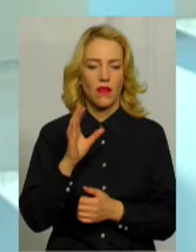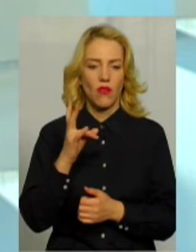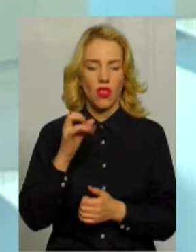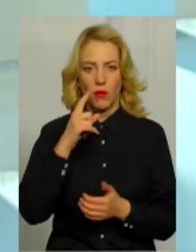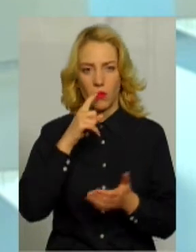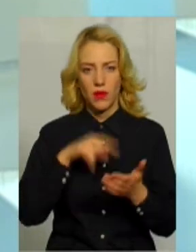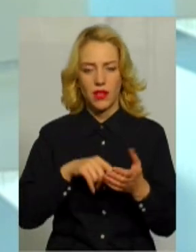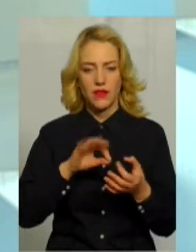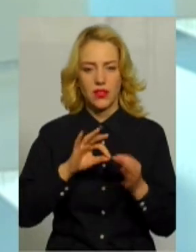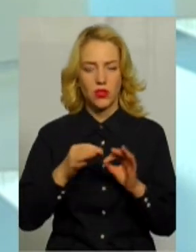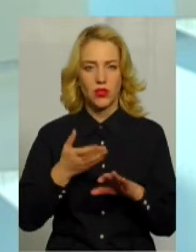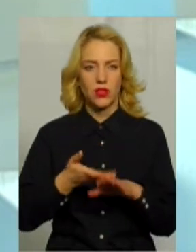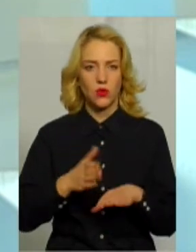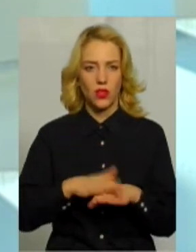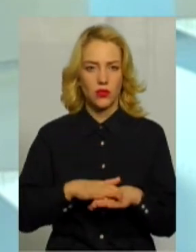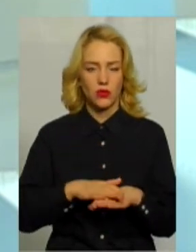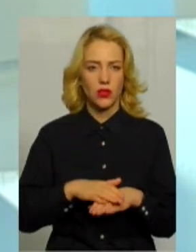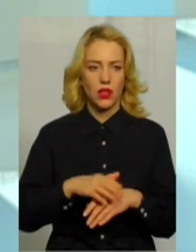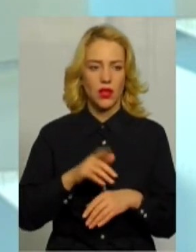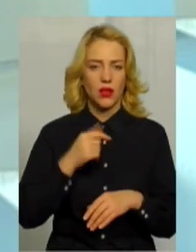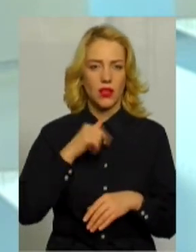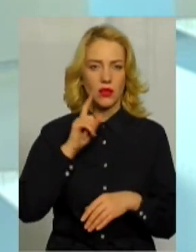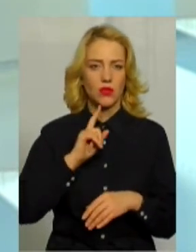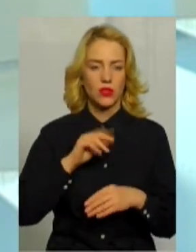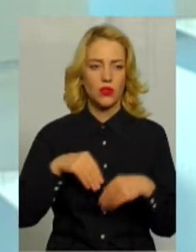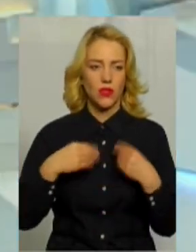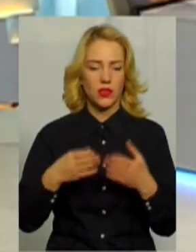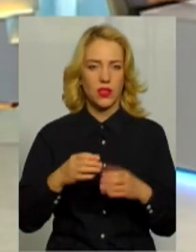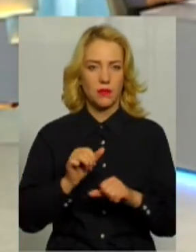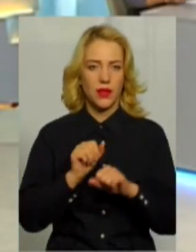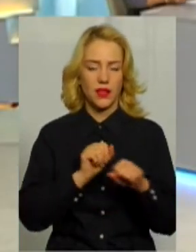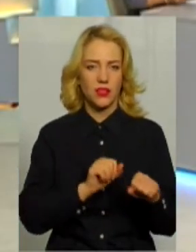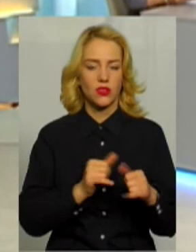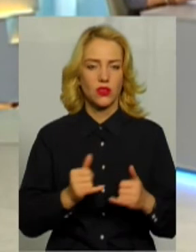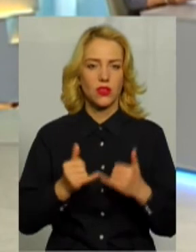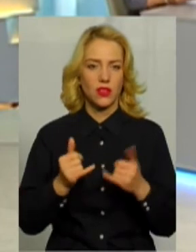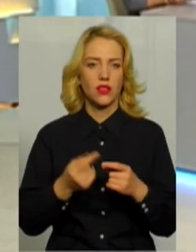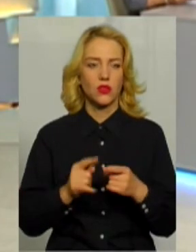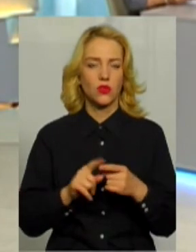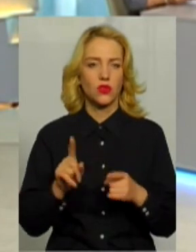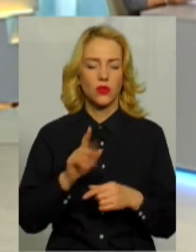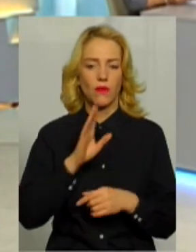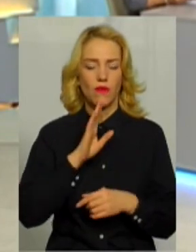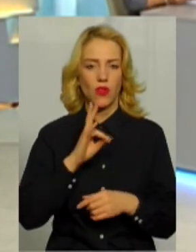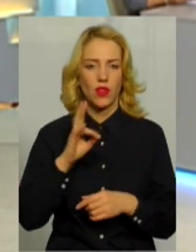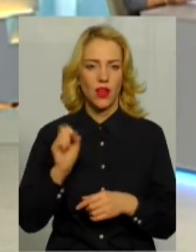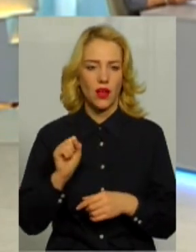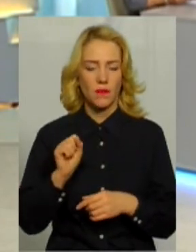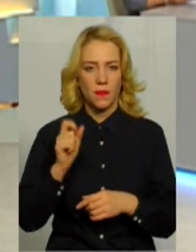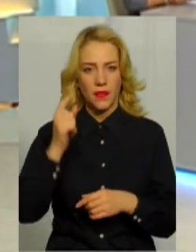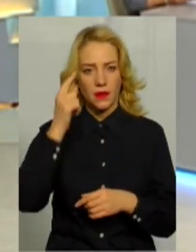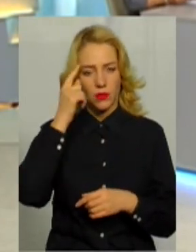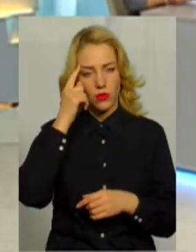ситуації, і ми тимчасово дали їй такий прихисток для того, щоб вона зібралася з